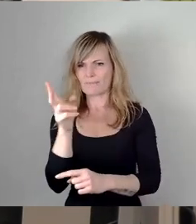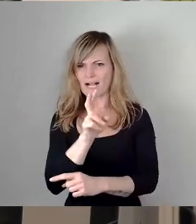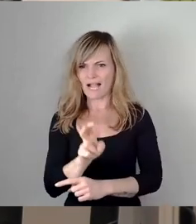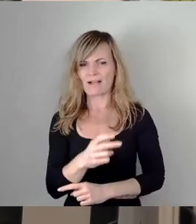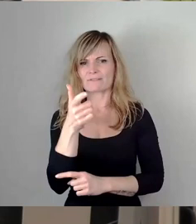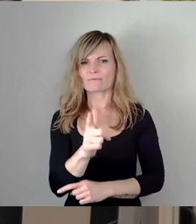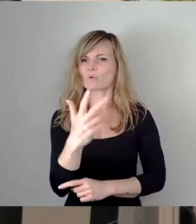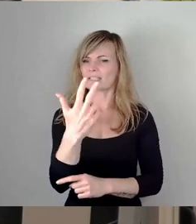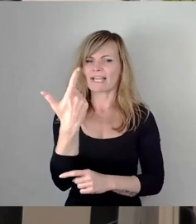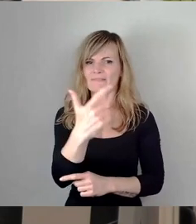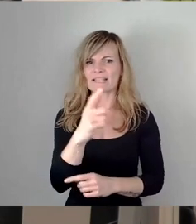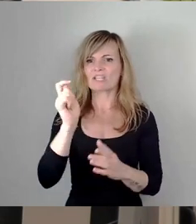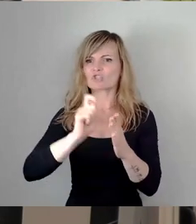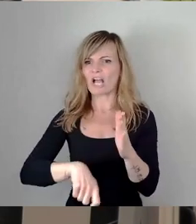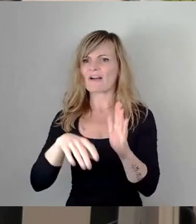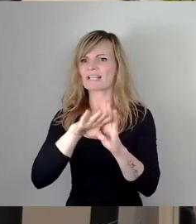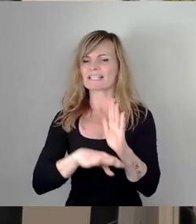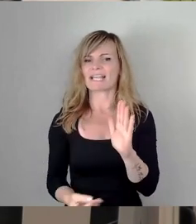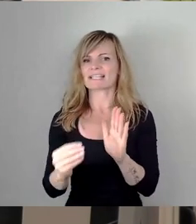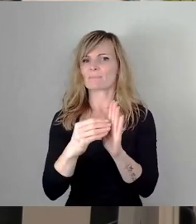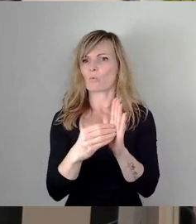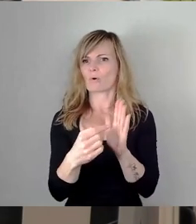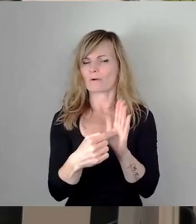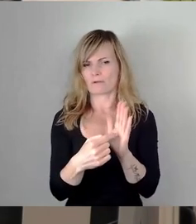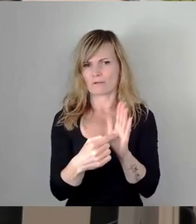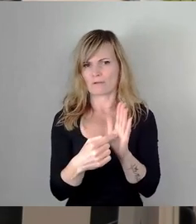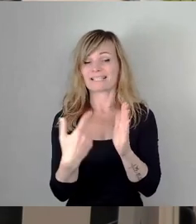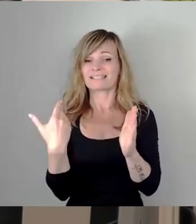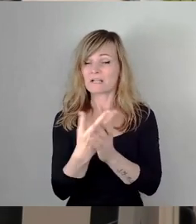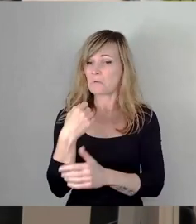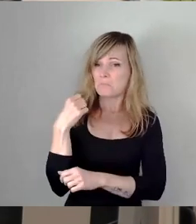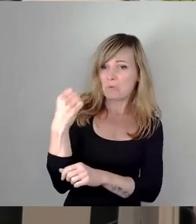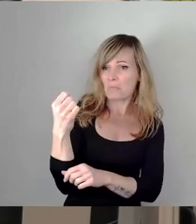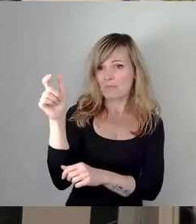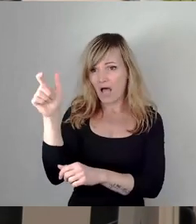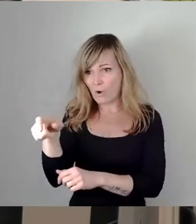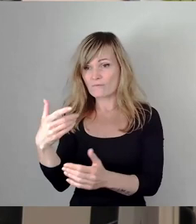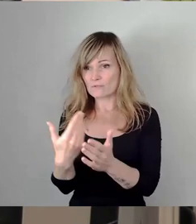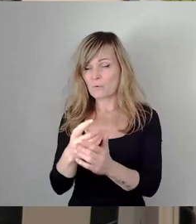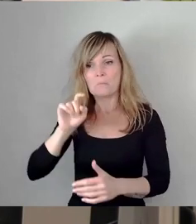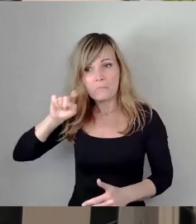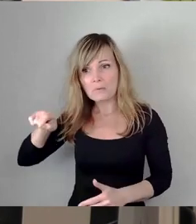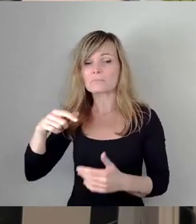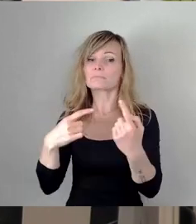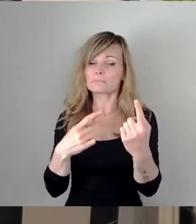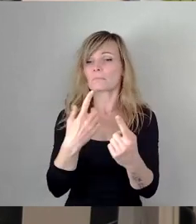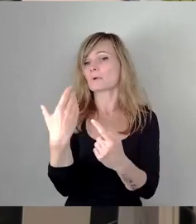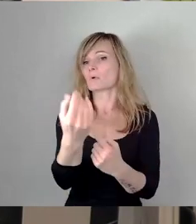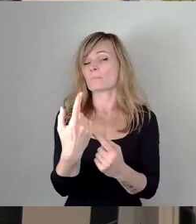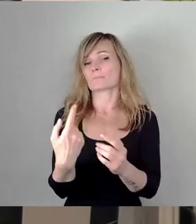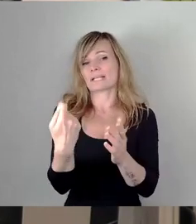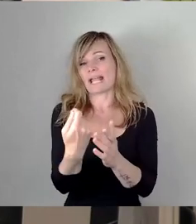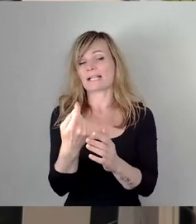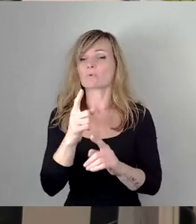Strafgesetzbuches nachlesen. Und wer gegen dieses Verbot verstößt, da der erhält eine Geld- oder eine